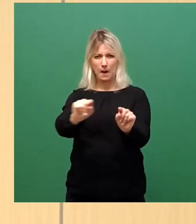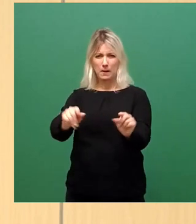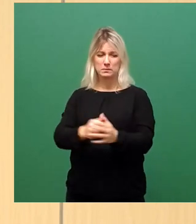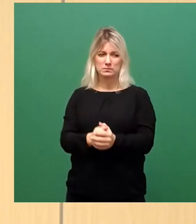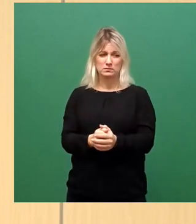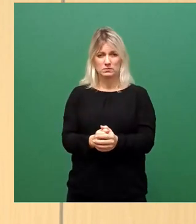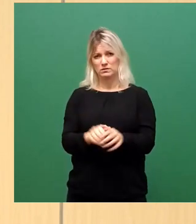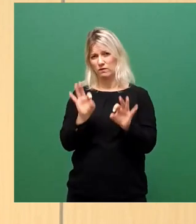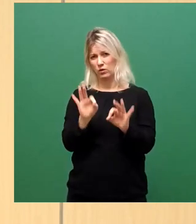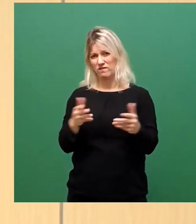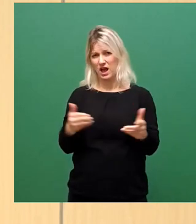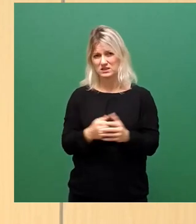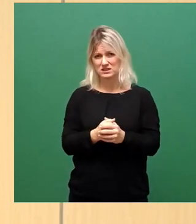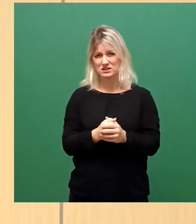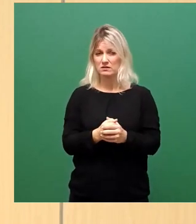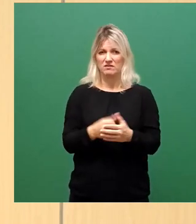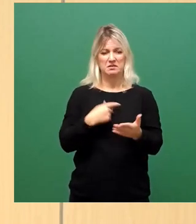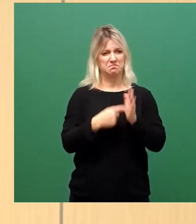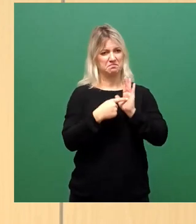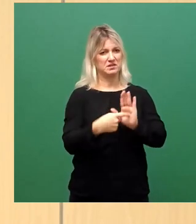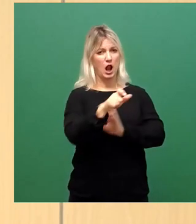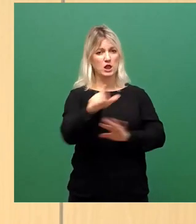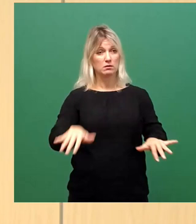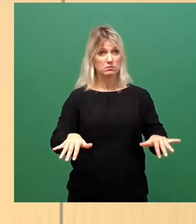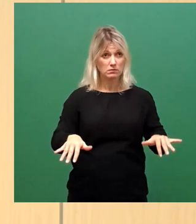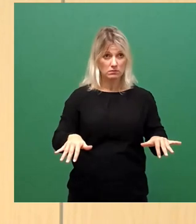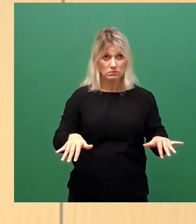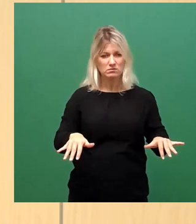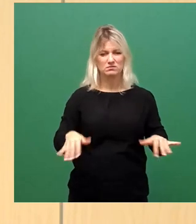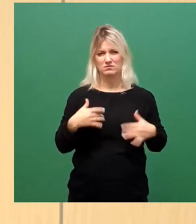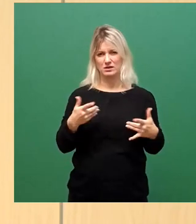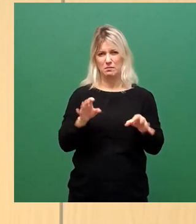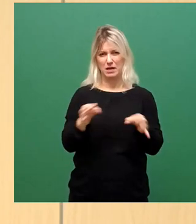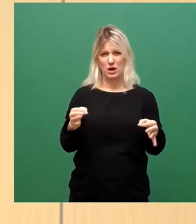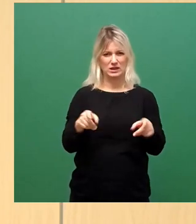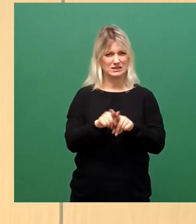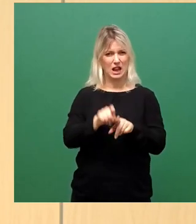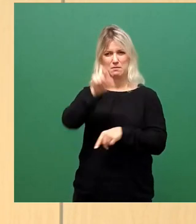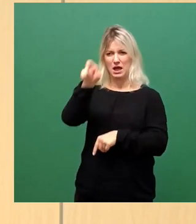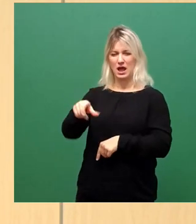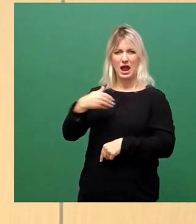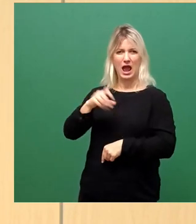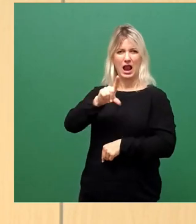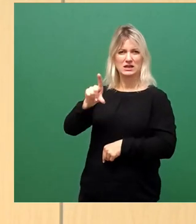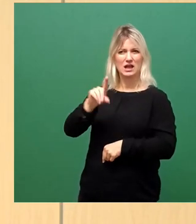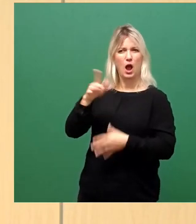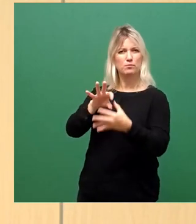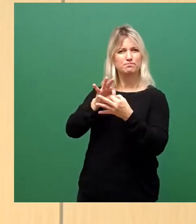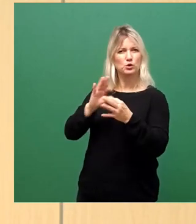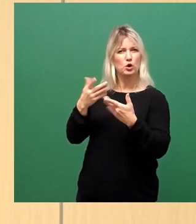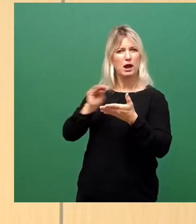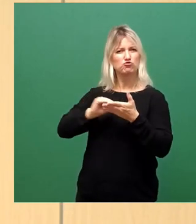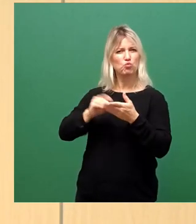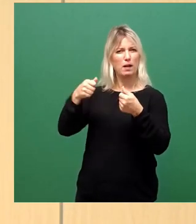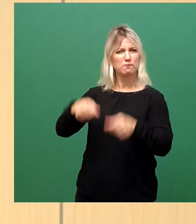Wir machen den Leuten etwas vor und auch Herr Lichti, was Sie im Prinzip mit der Schulpflicht sagen, das ist jetzt